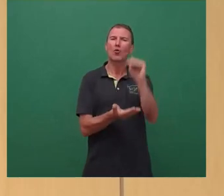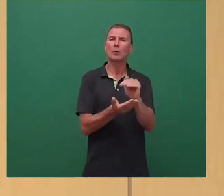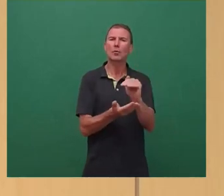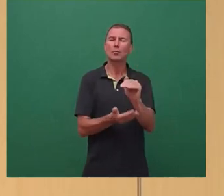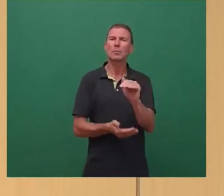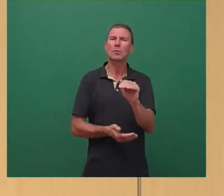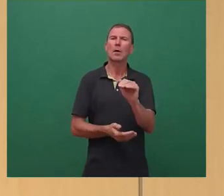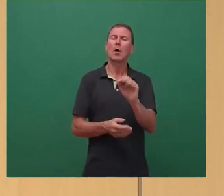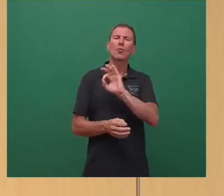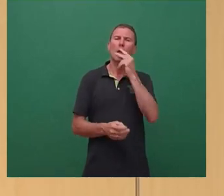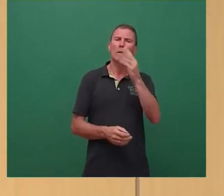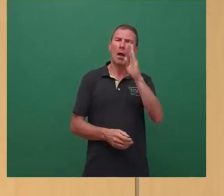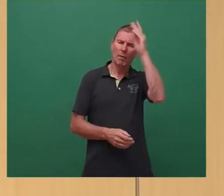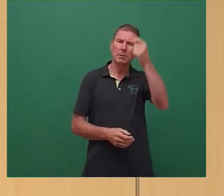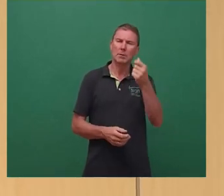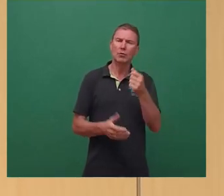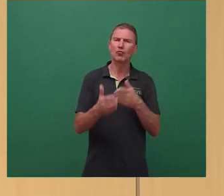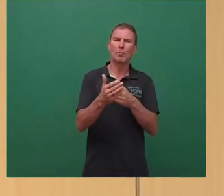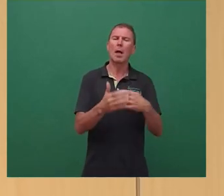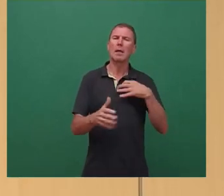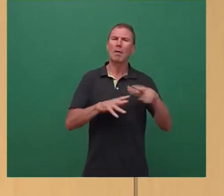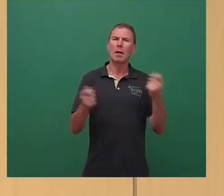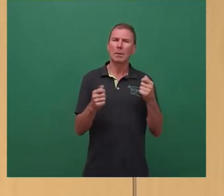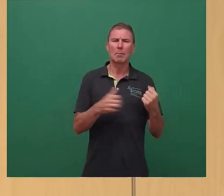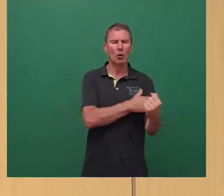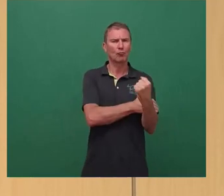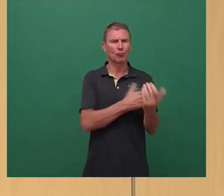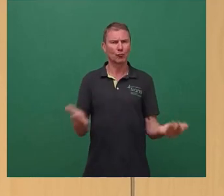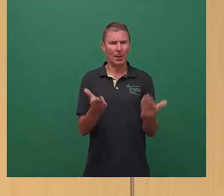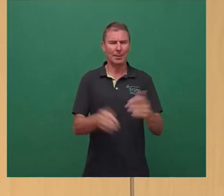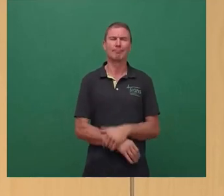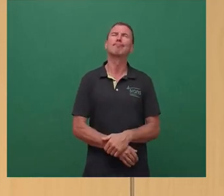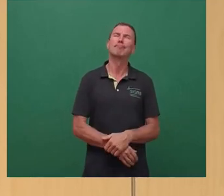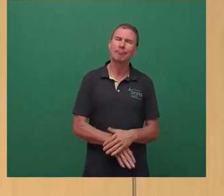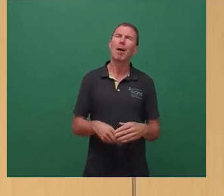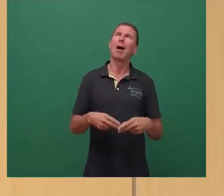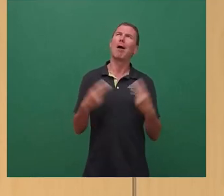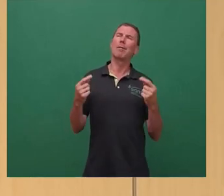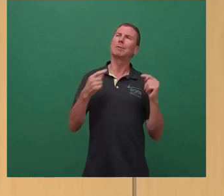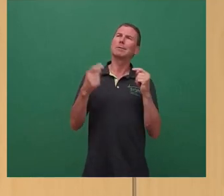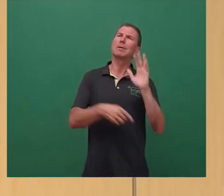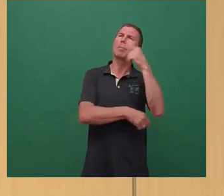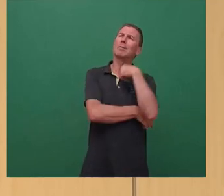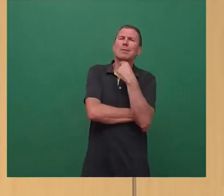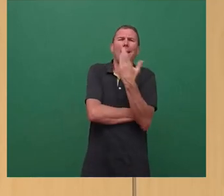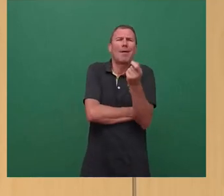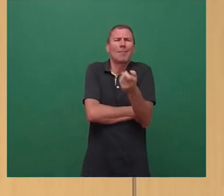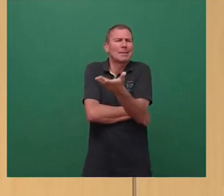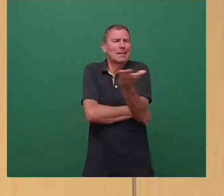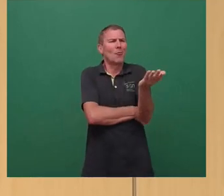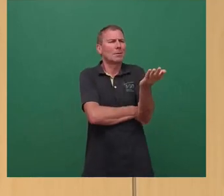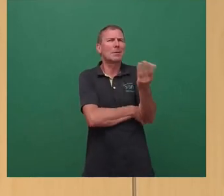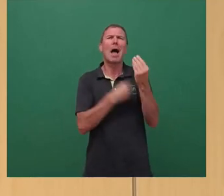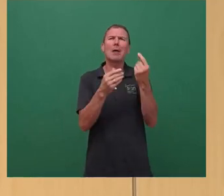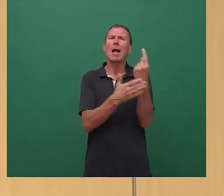stoppen, Dresdner Verkehrsbetriebe stärken. Bei manchen öffentlichen Debatten fragt man sich ja doch, was los ist. Wenn man dann zur aktuellen Stunde